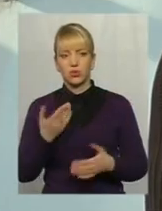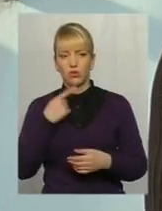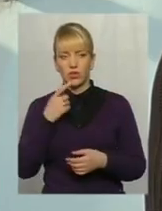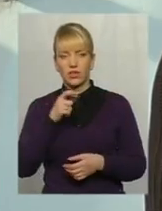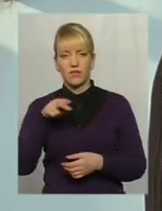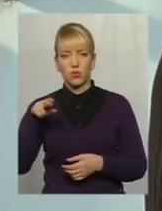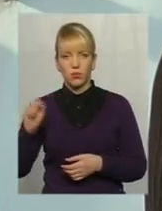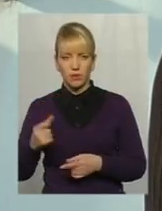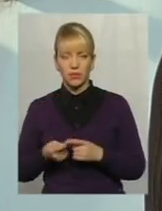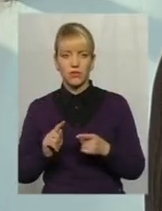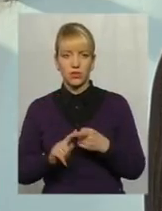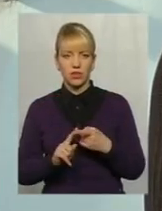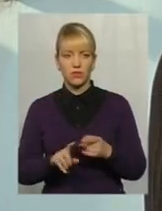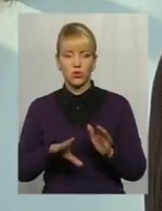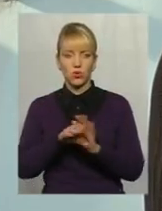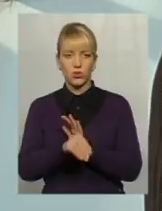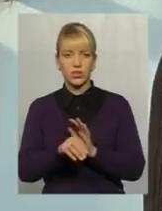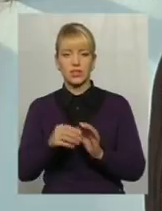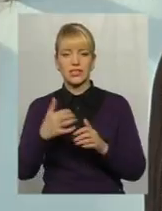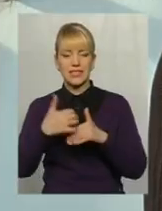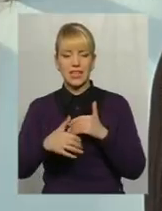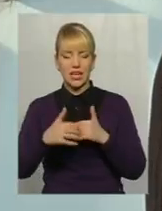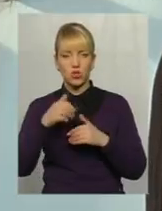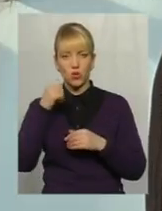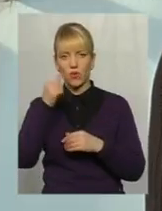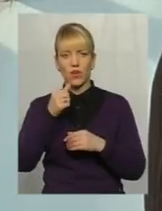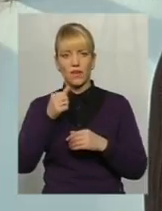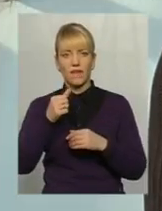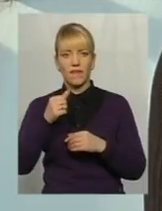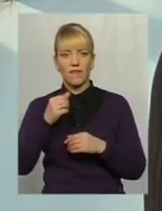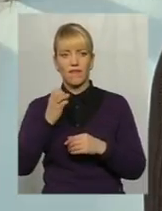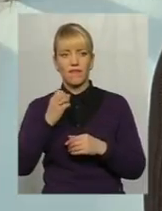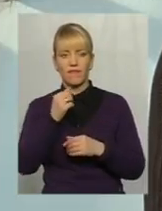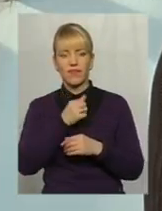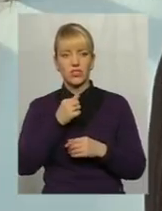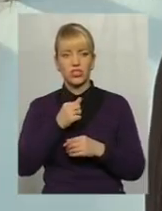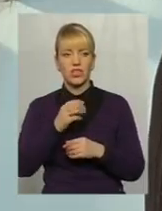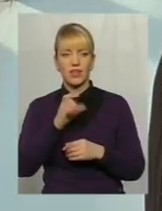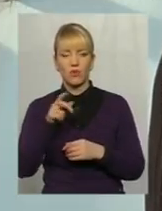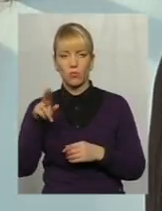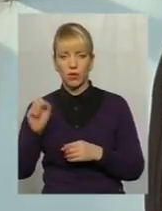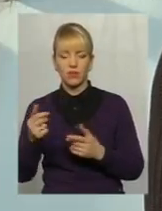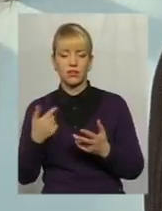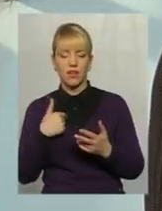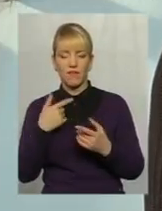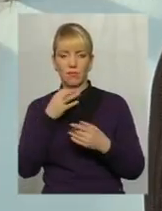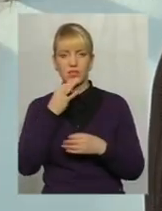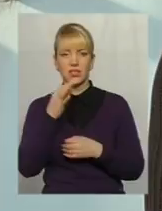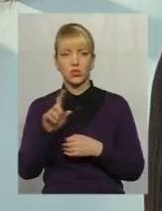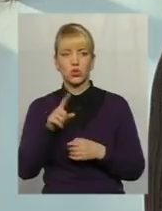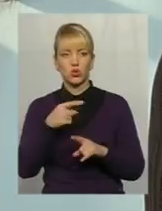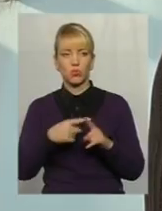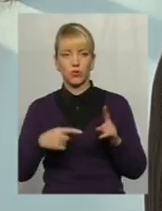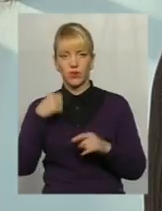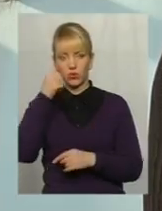ми також входили до середньовічні Європи в середньовічні часи, то я вам скажу так, майже половина